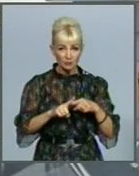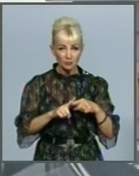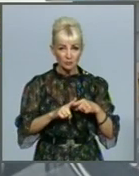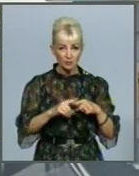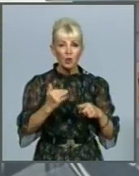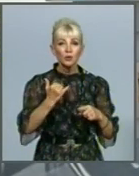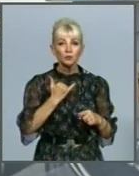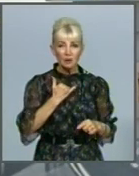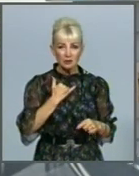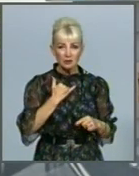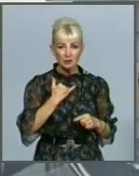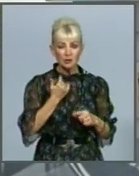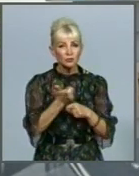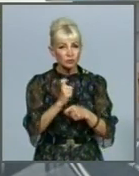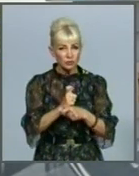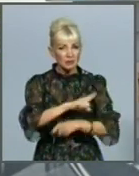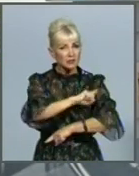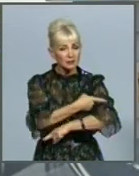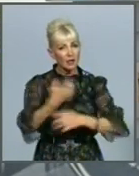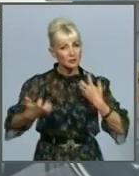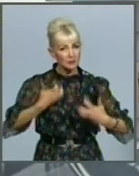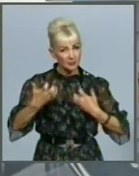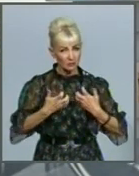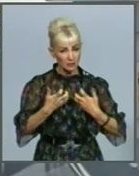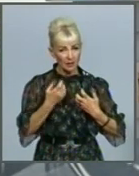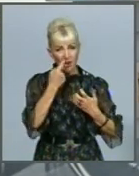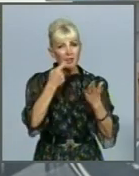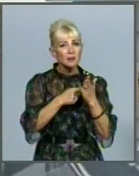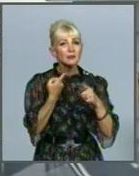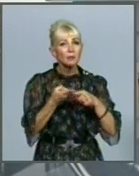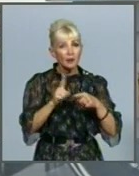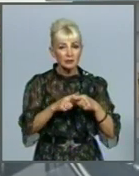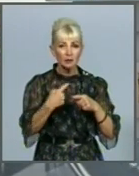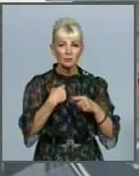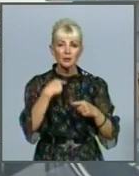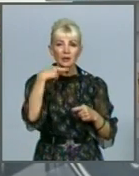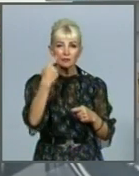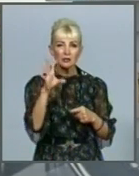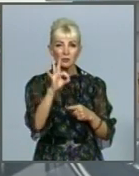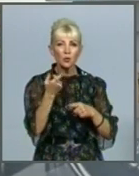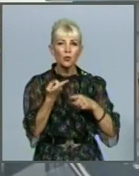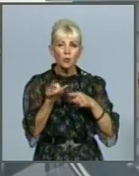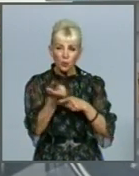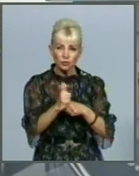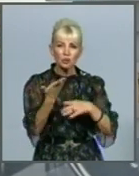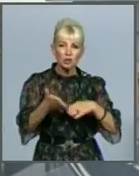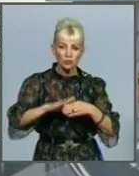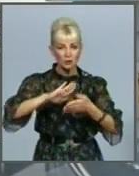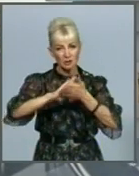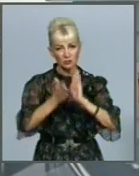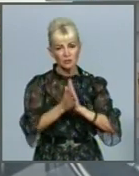це викликає велике занепокоєння. Саме тому ми кажемо про дуже напружену ситуацію з